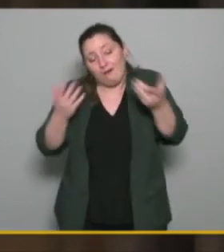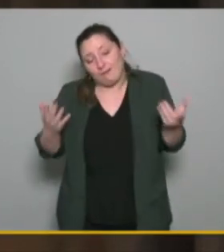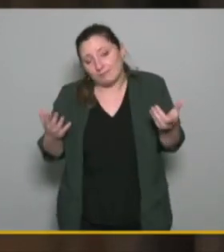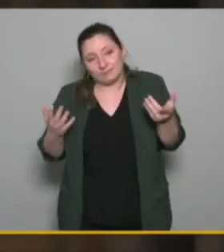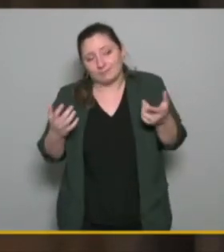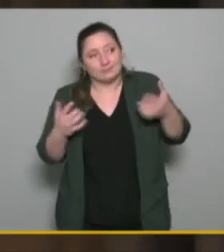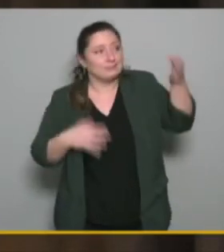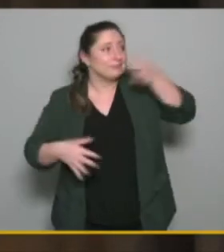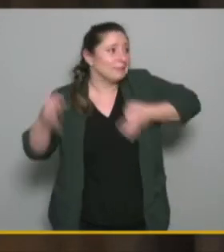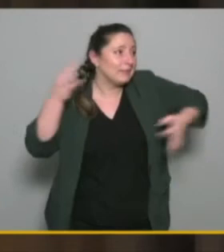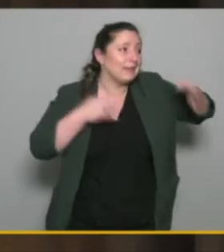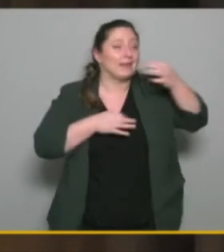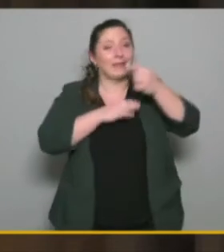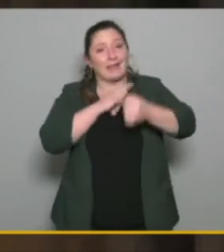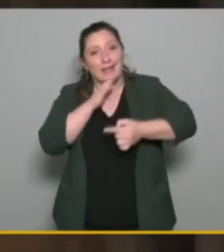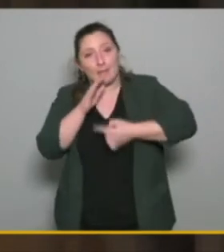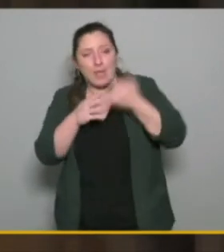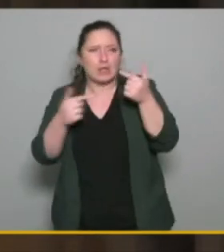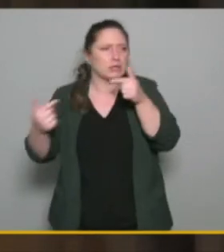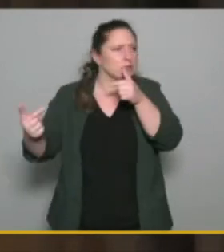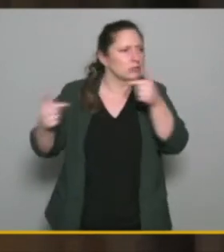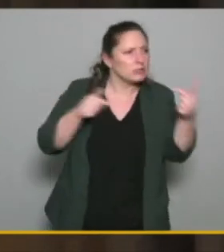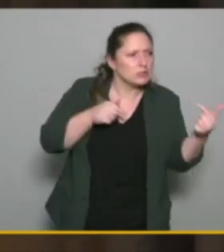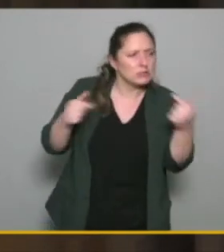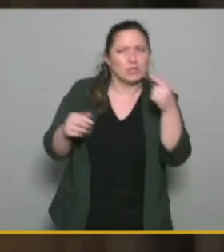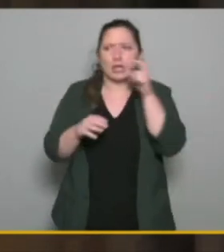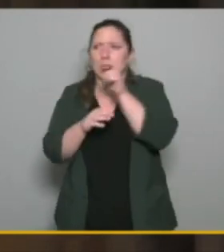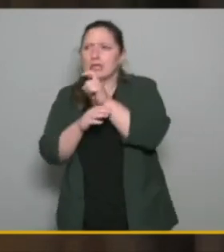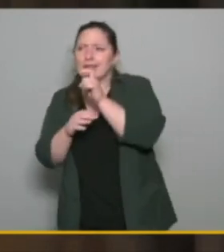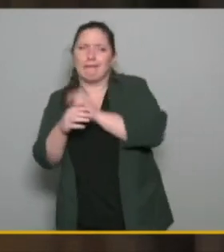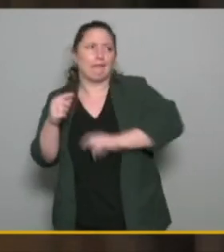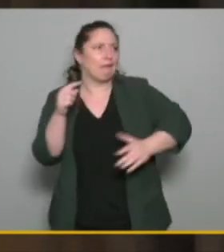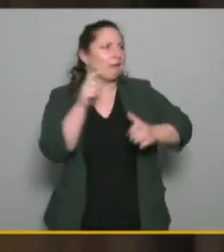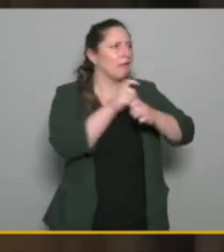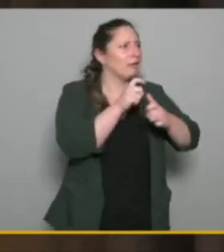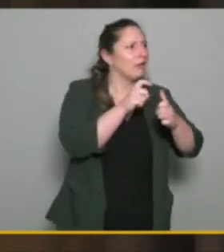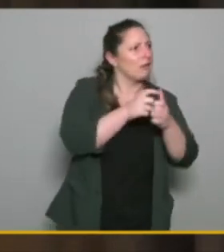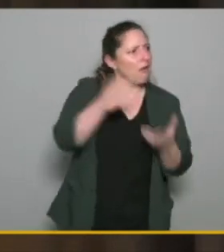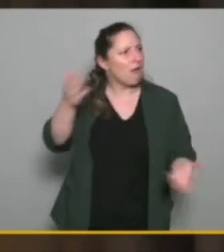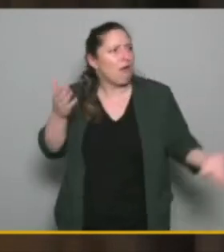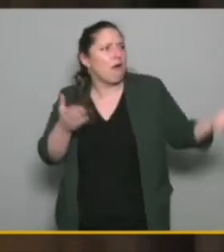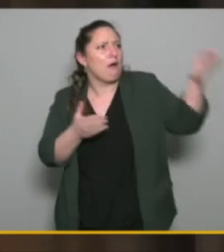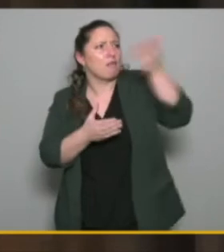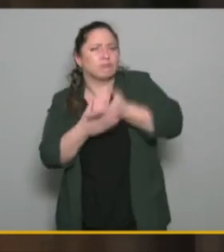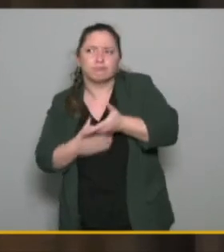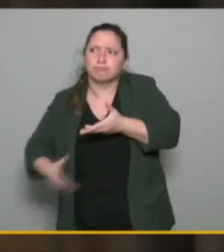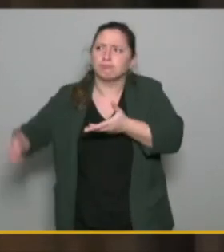dit redit discuté controversé même il y eu de la dialogie il y la dialectique sur